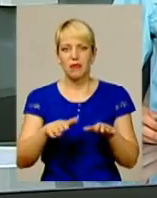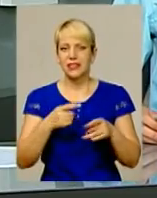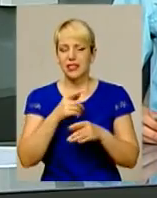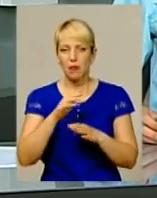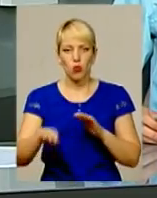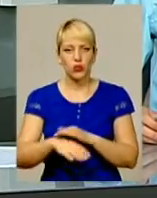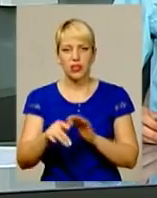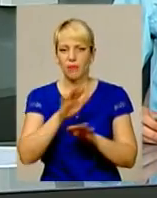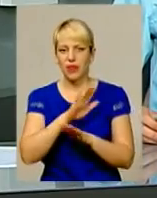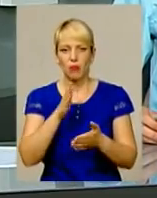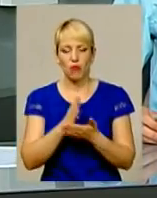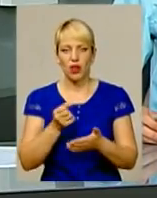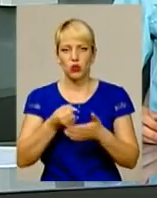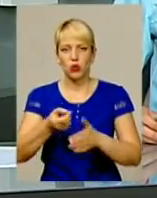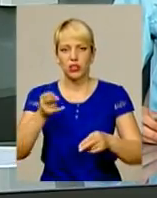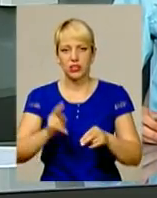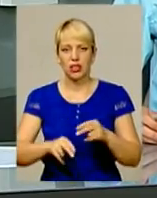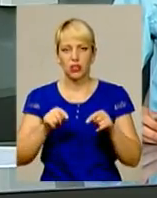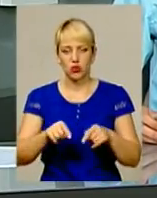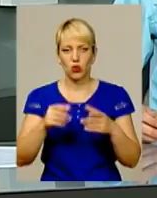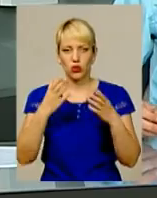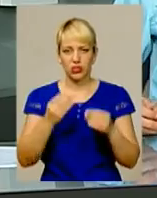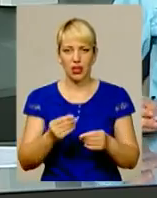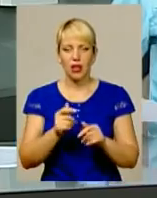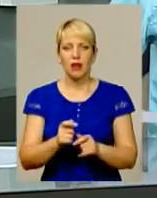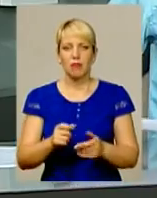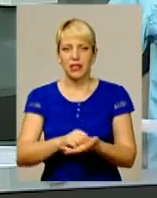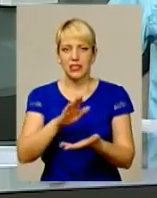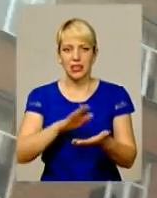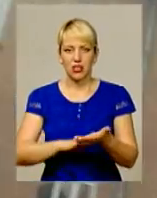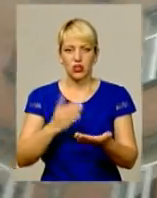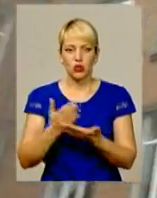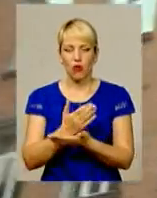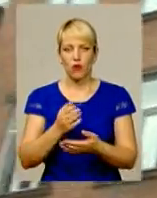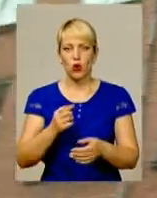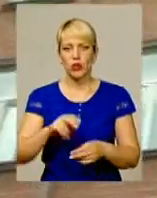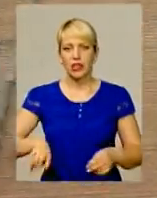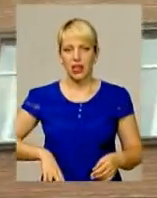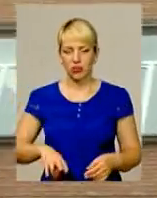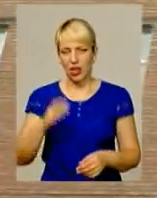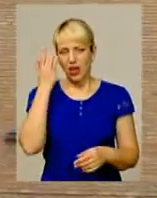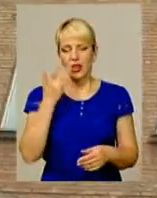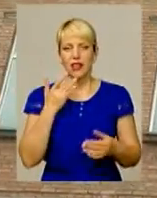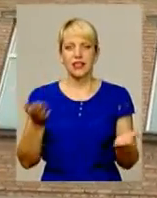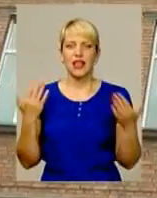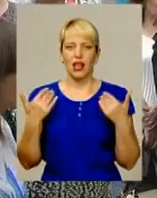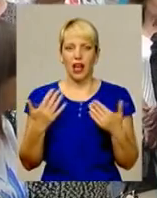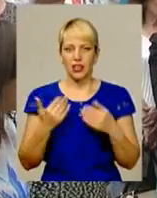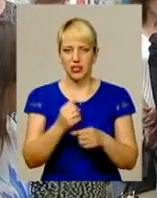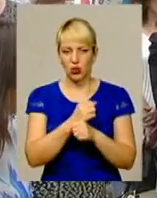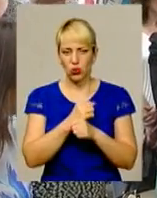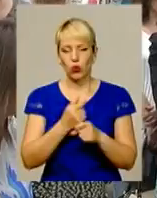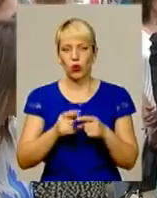до кінця Дня нового директора 17-му ліцею таки призначили. Попри літні канікули в ліцеї номер